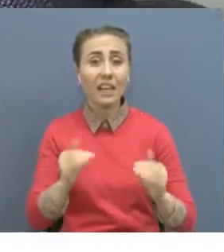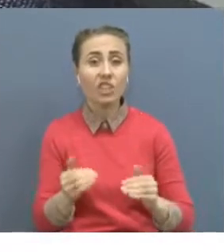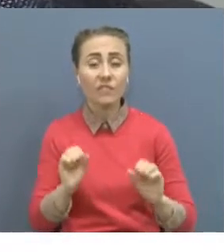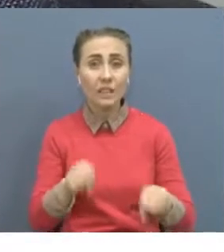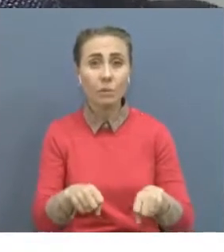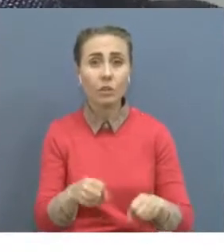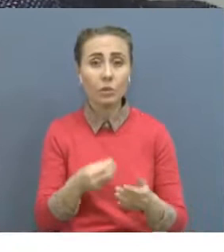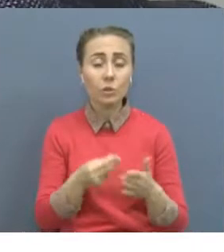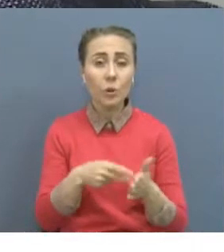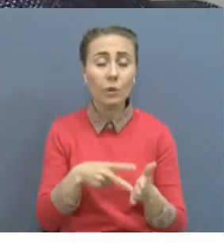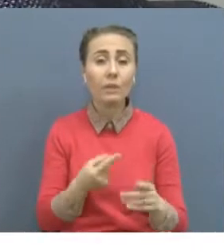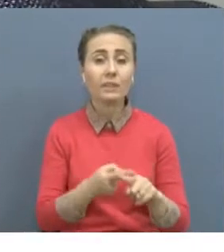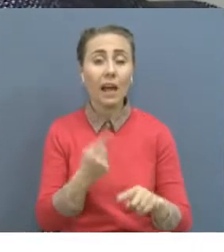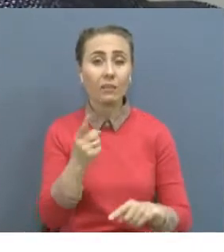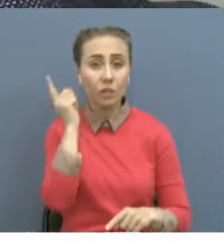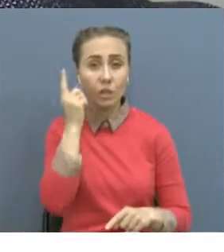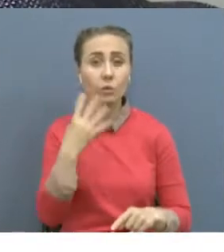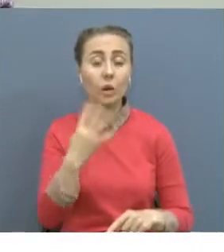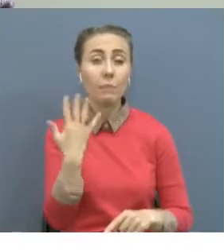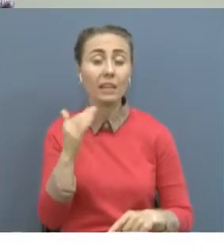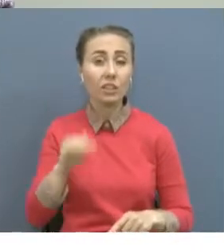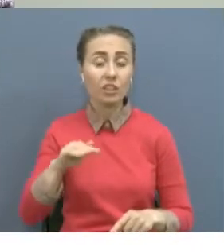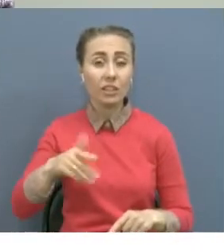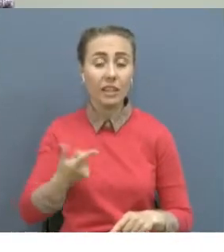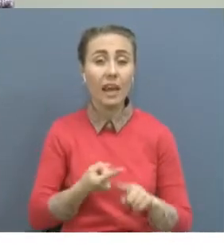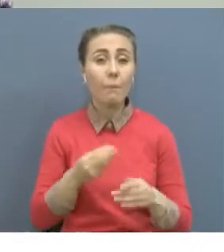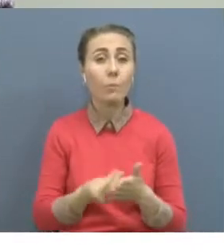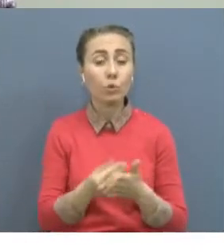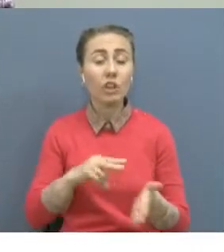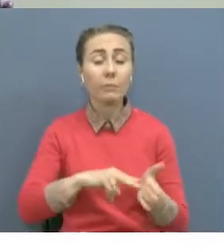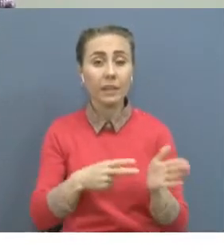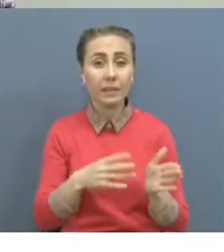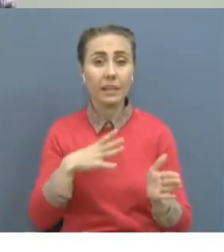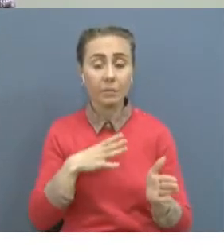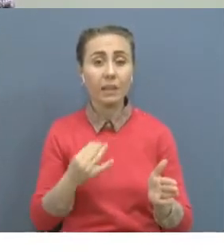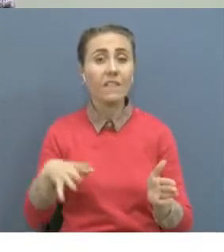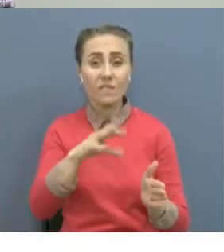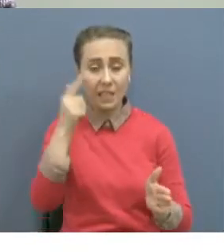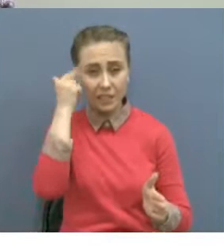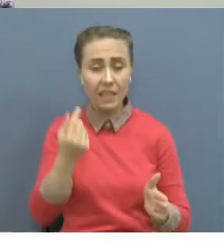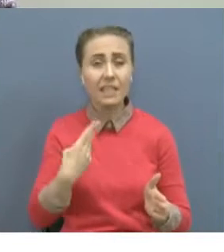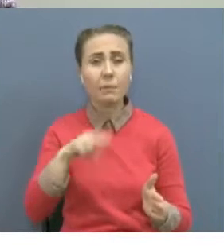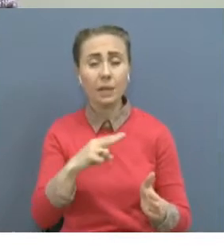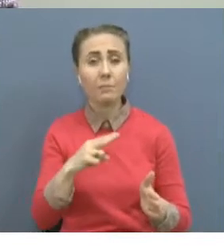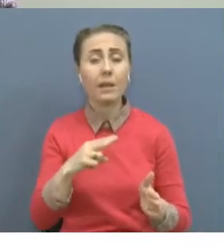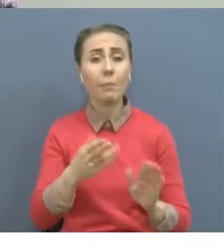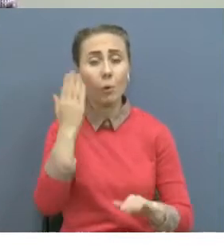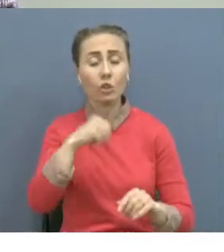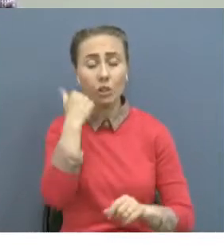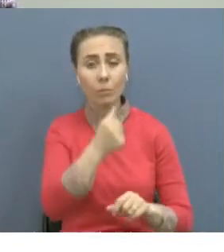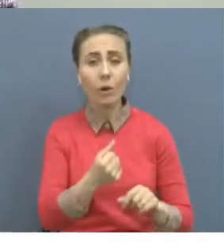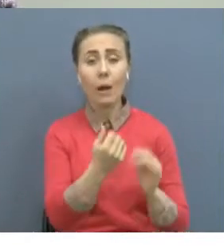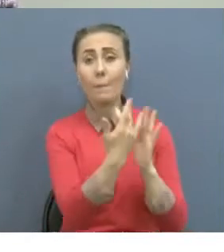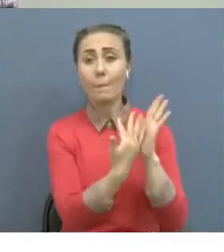Бұл телефонның бағасы 45 мүм тенге. Бюджет өткен жылдың желтоқсан айында жоспарланды ғой. Сол кездің прайсы бойынша 76